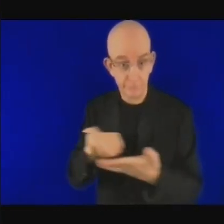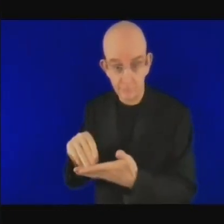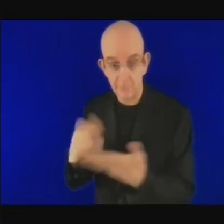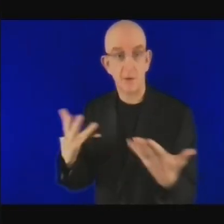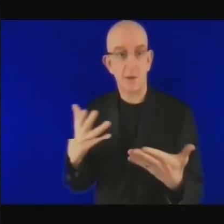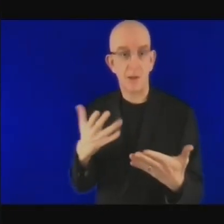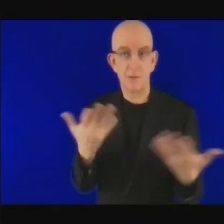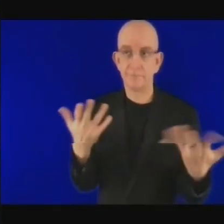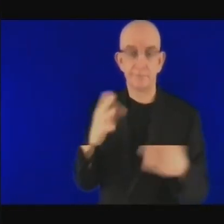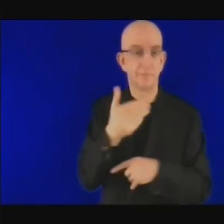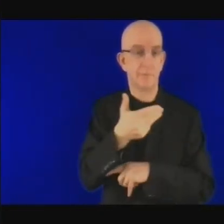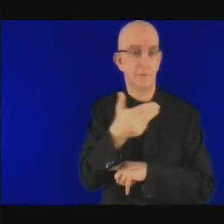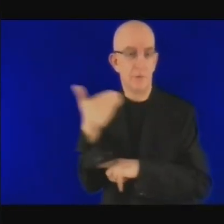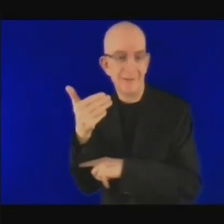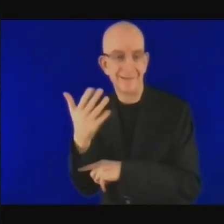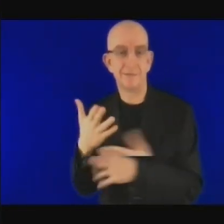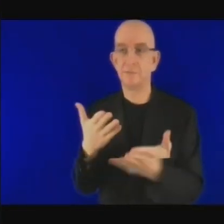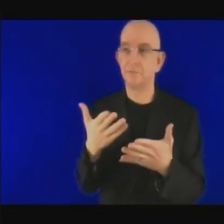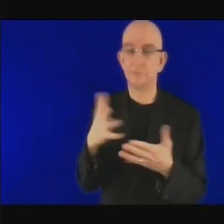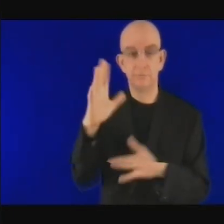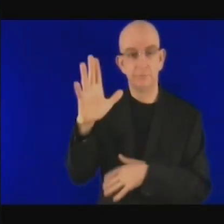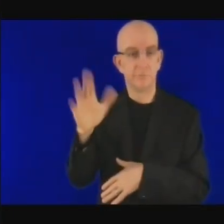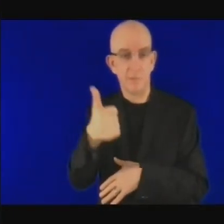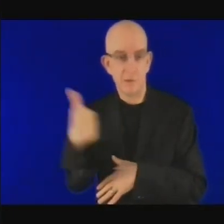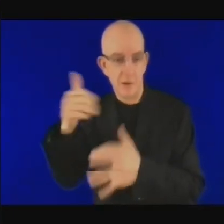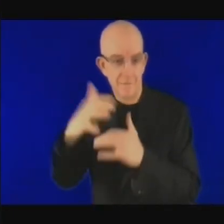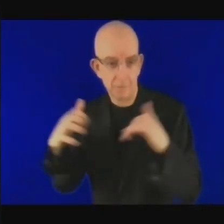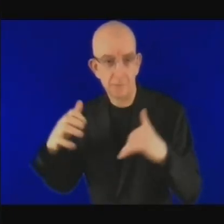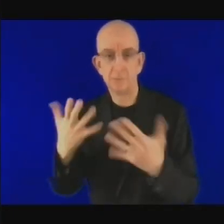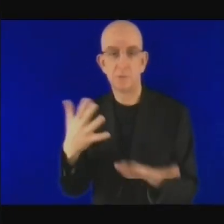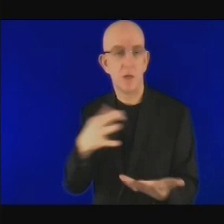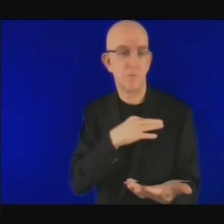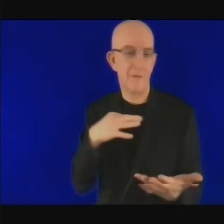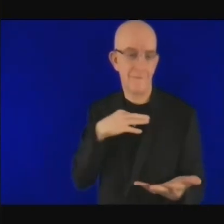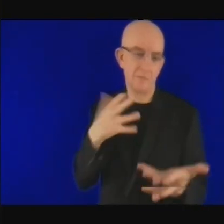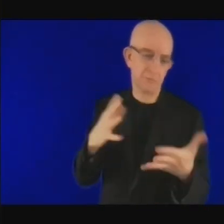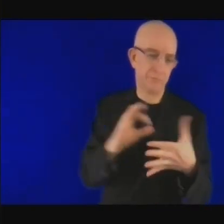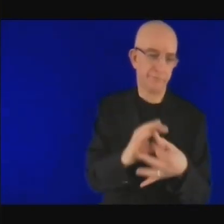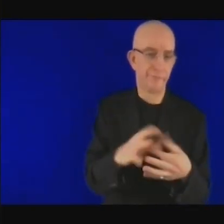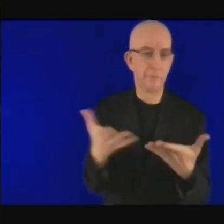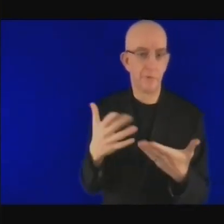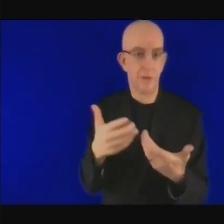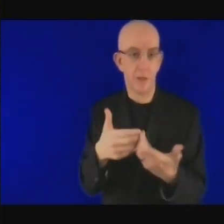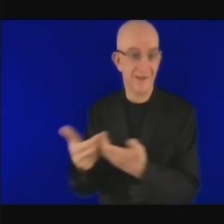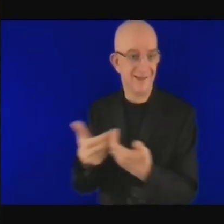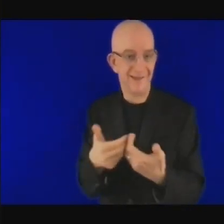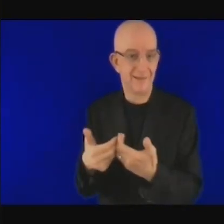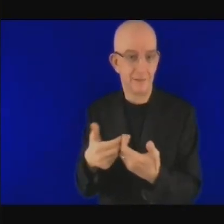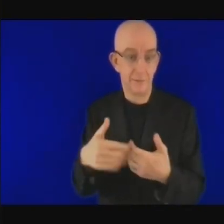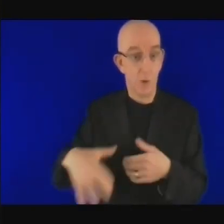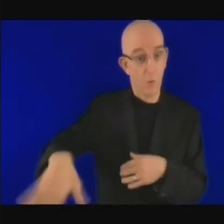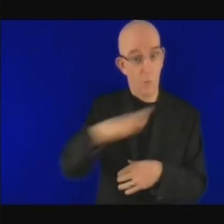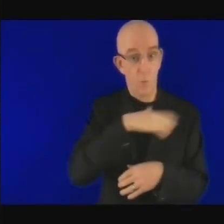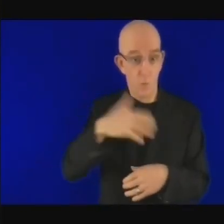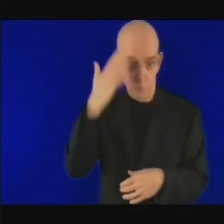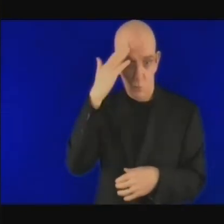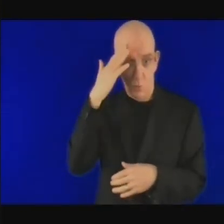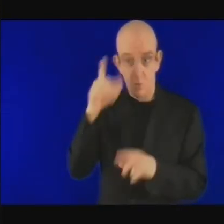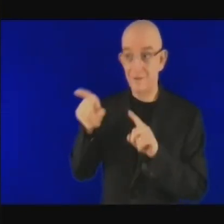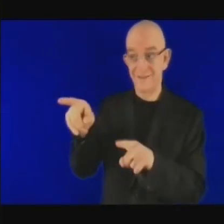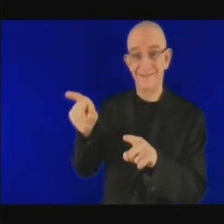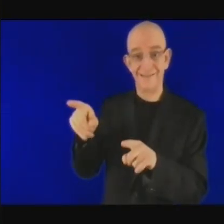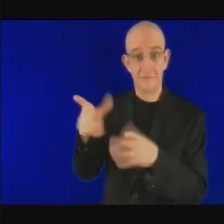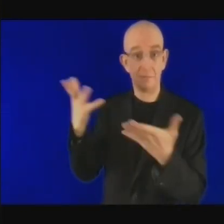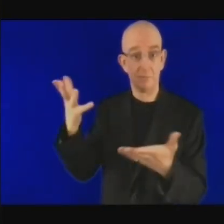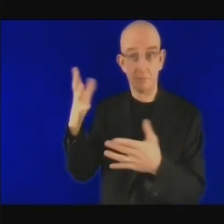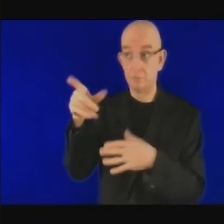sait que les investissements publics ne vont pas combler toutes les lacunes et donc nous aurons besoin de